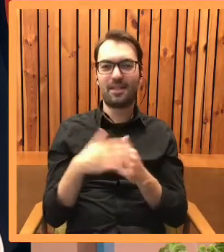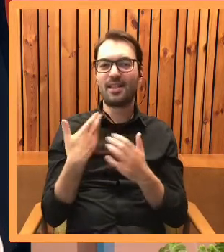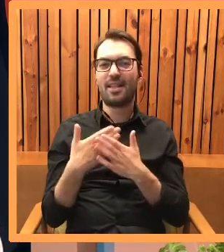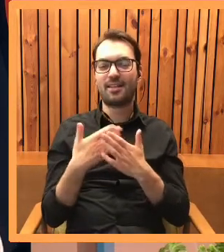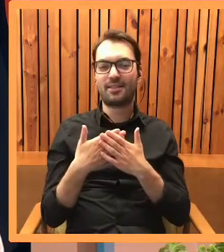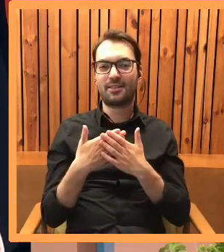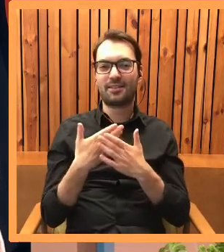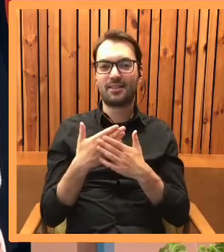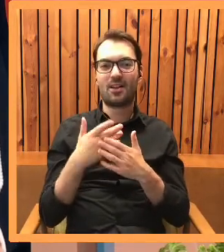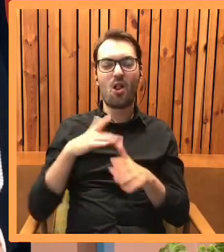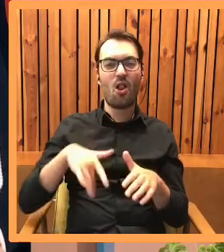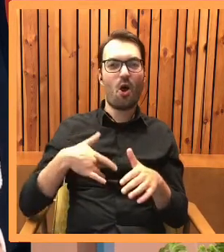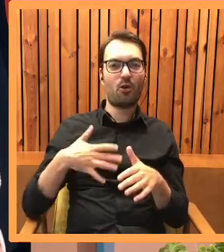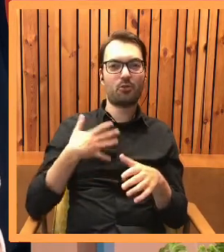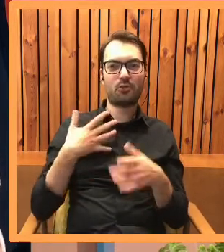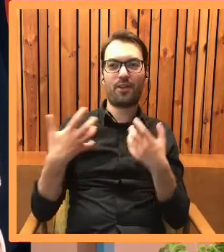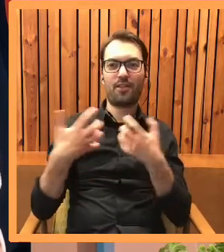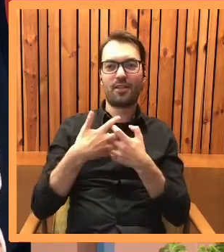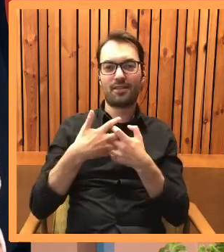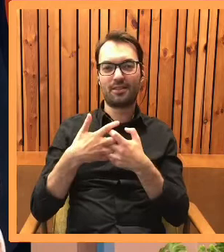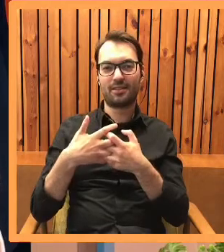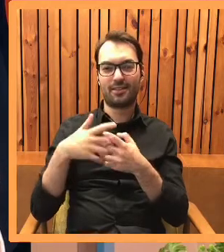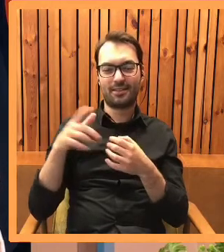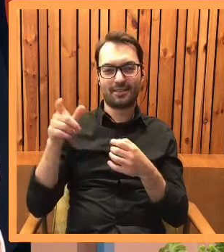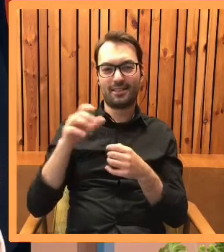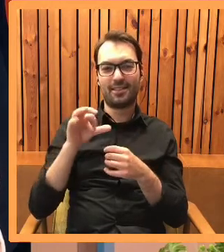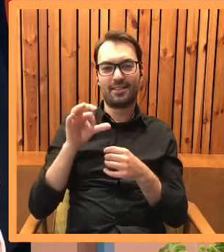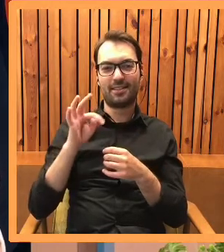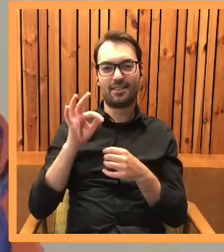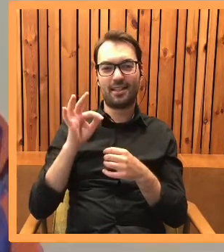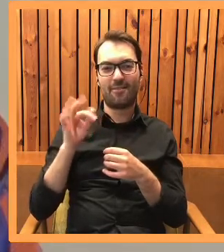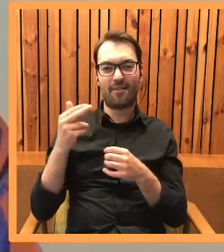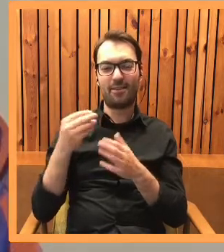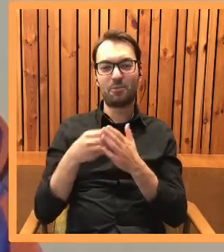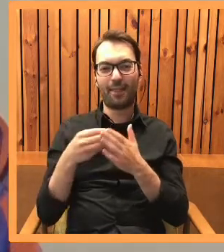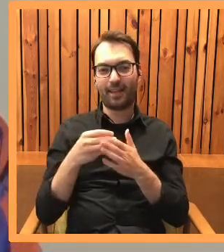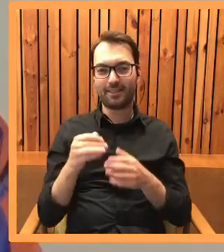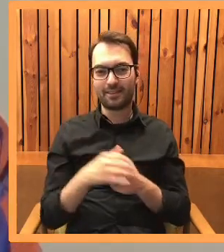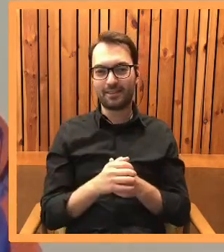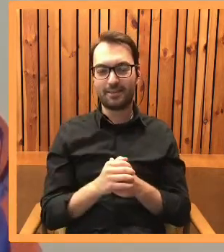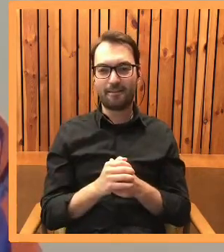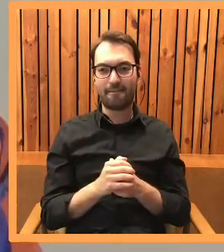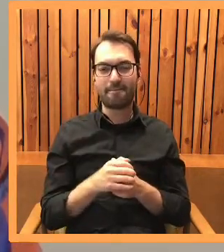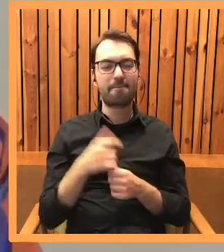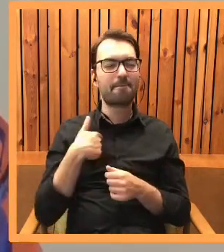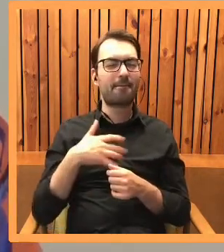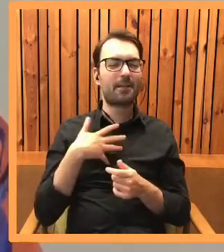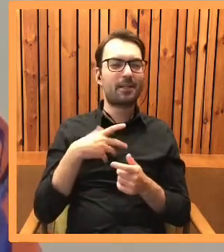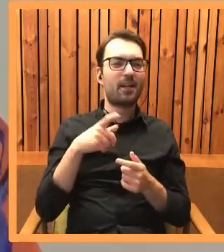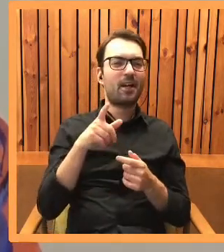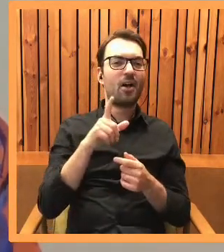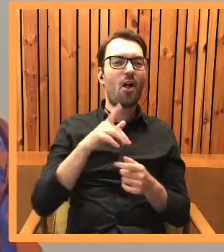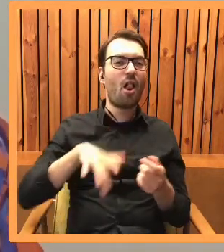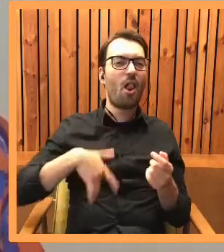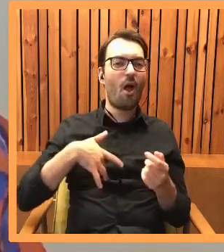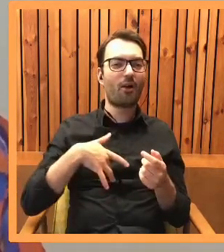się, przynajmniej przez chwilę Lorda ze Stefanem Śmietańskim? Wydaje mi się, że Lord odnalazł podobieństwo paskudnego charakteru